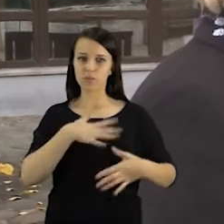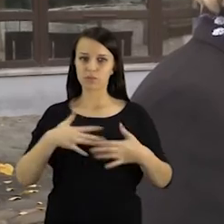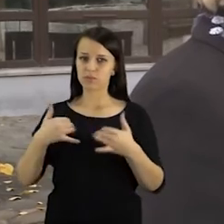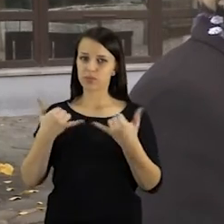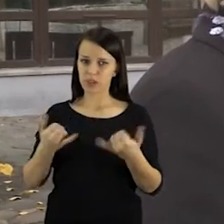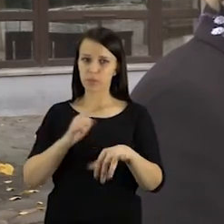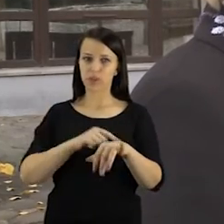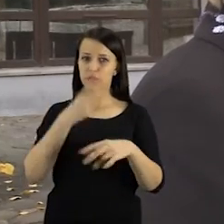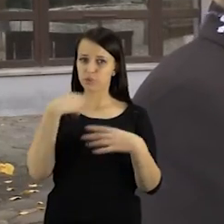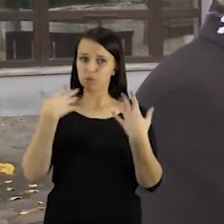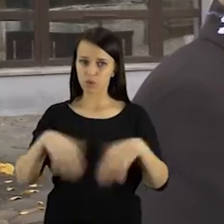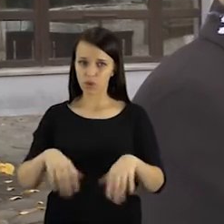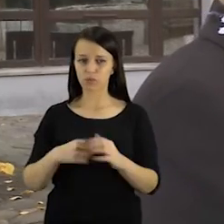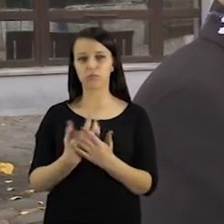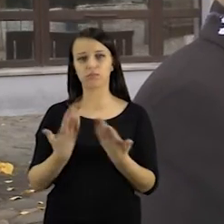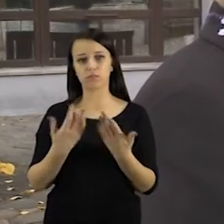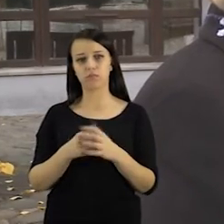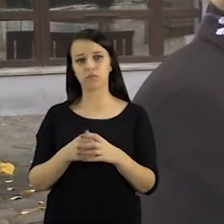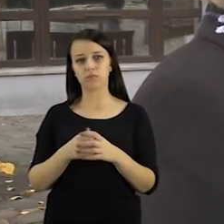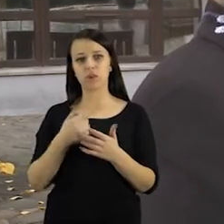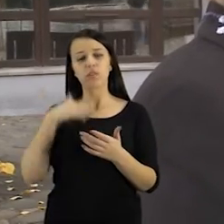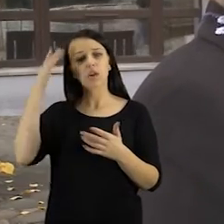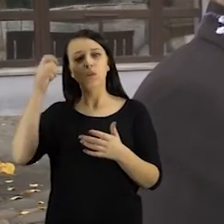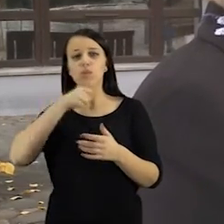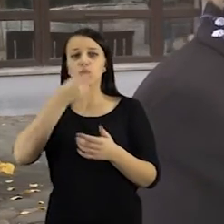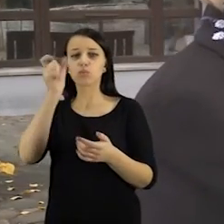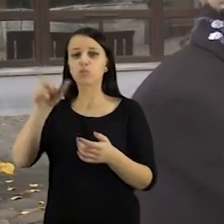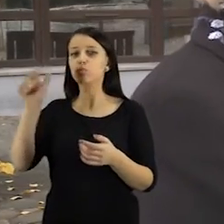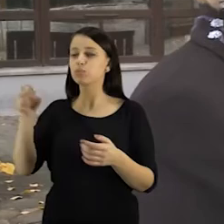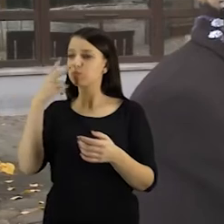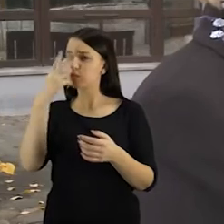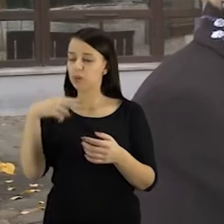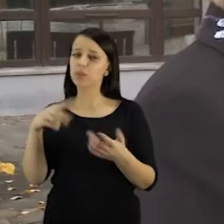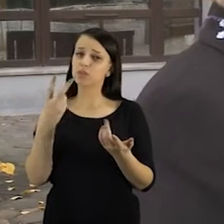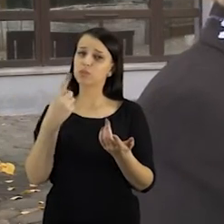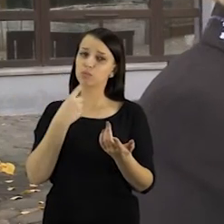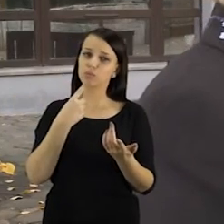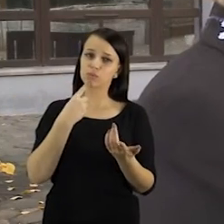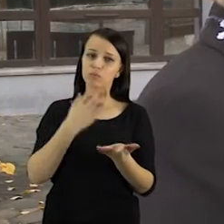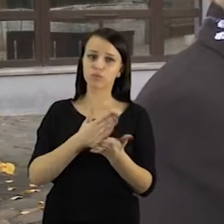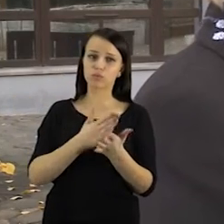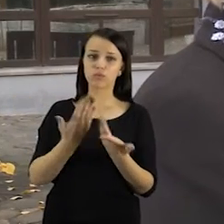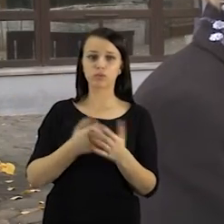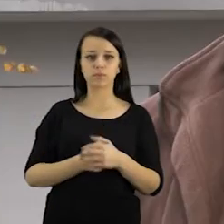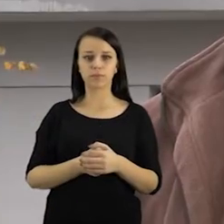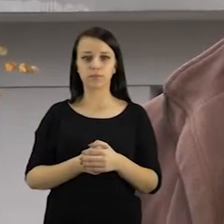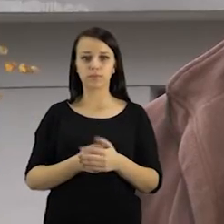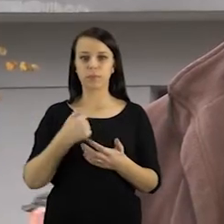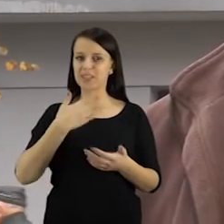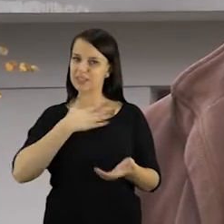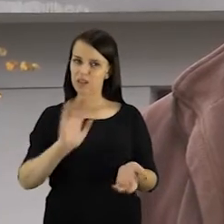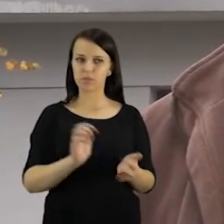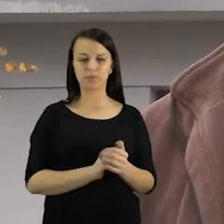Organizmas jau prisitaikęs prie dabartinio laiko. Aš manau, kad ypatingai gal senyvamžiaus žmonėm sunku. Man